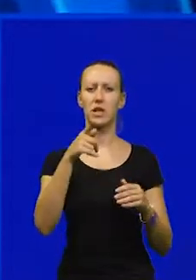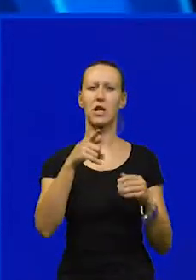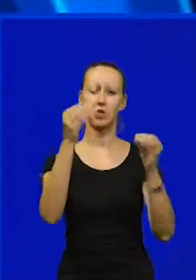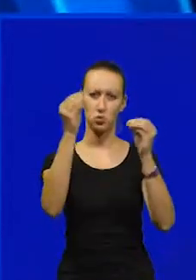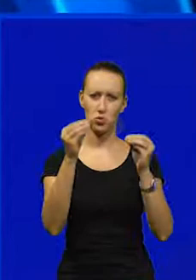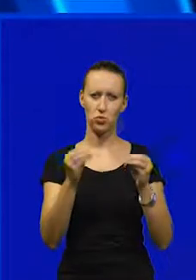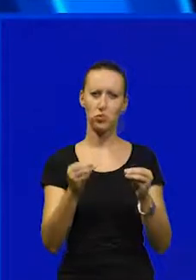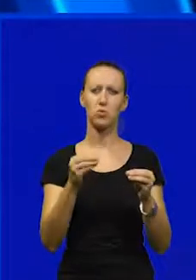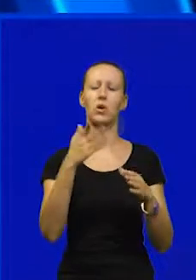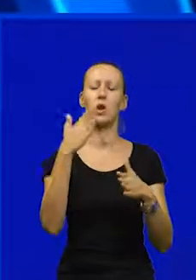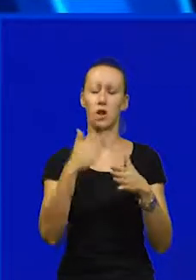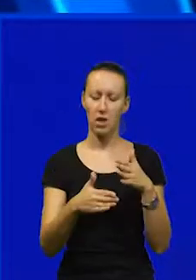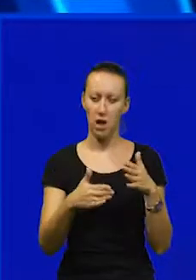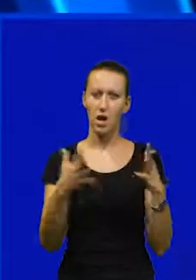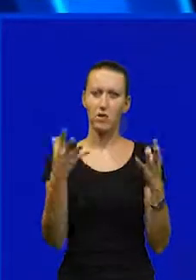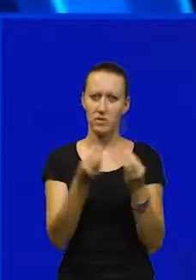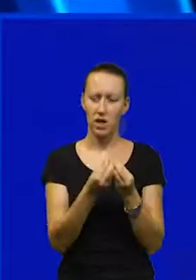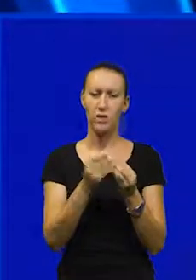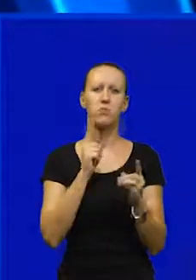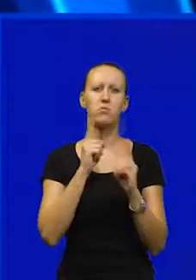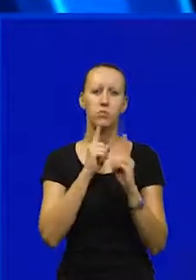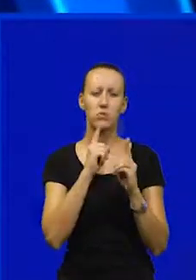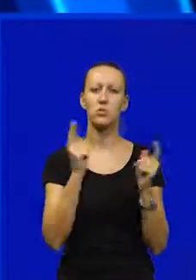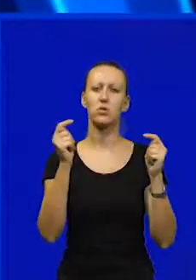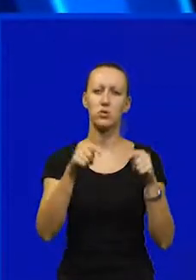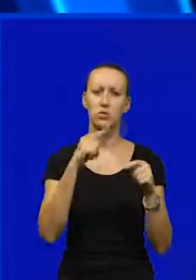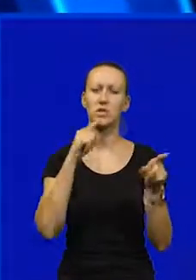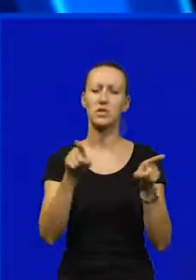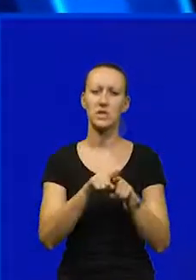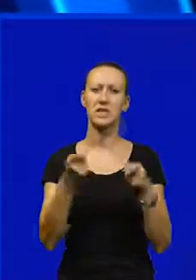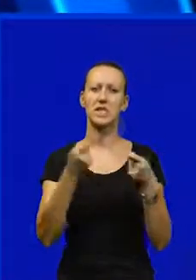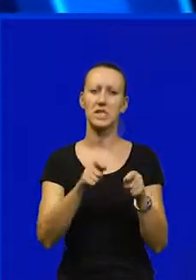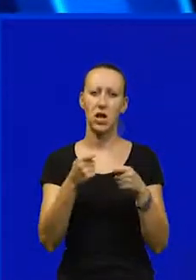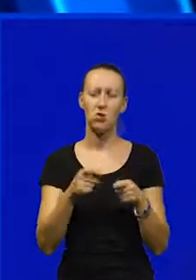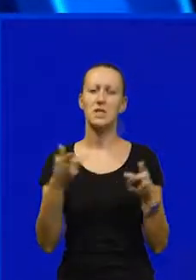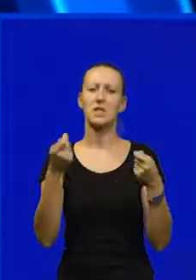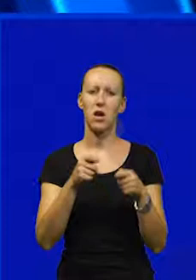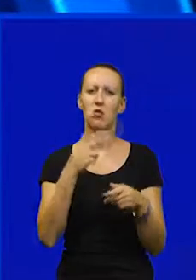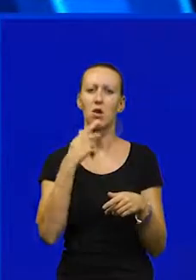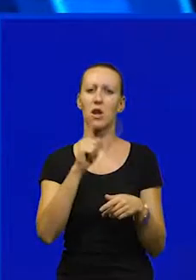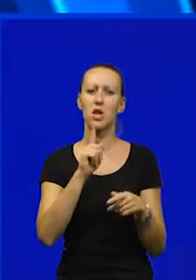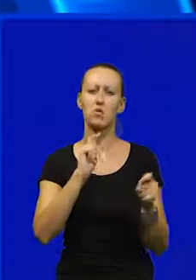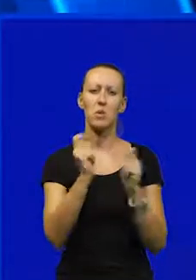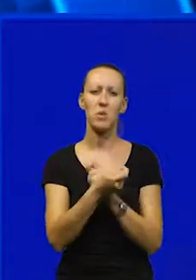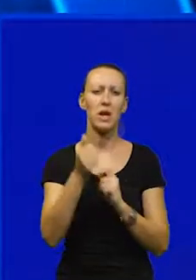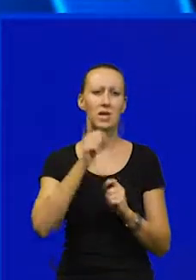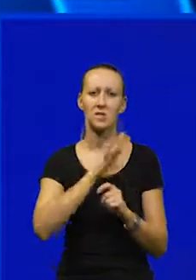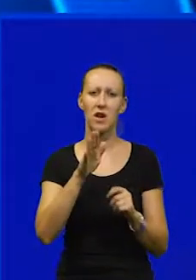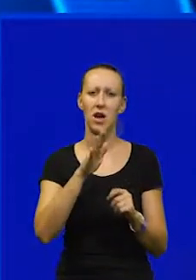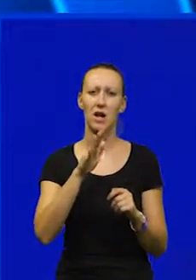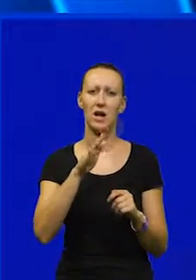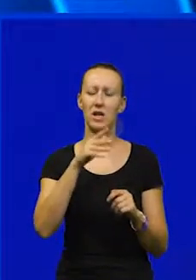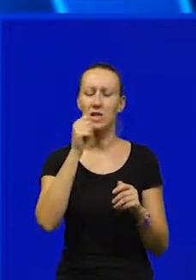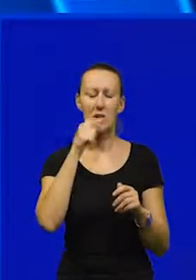restrukturiranja konačno probamo donijeti iste zaključke zaključke koje nećemo mijenjati svaki ponijeljak